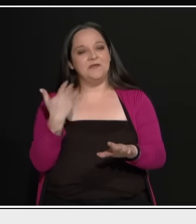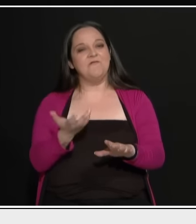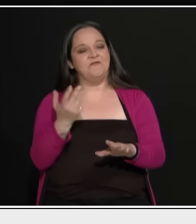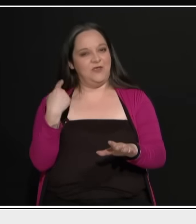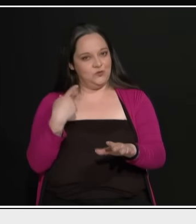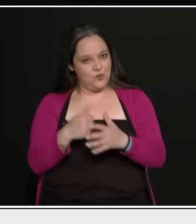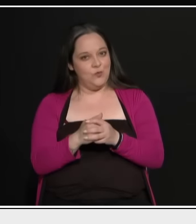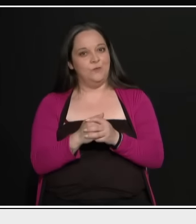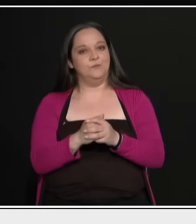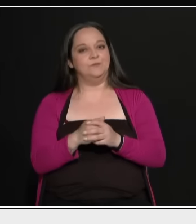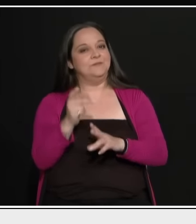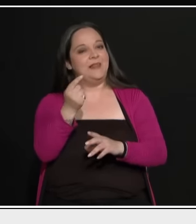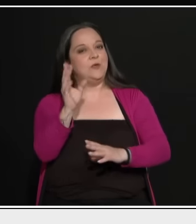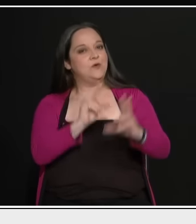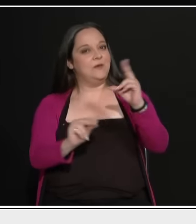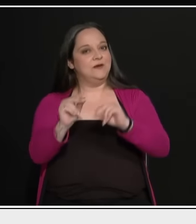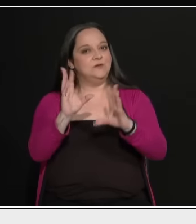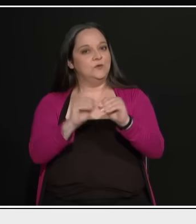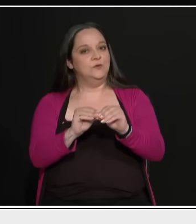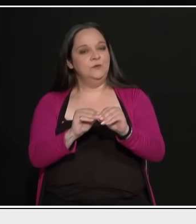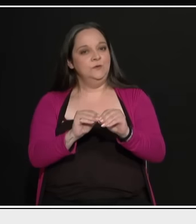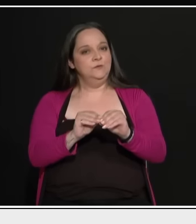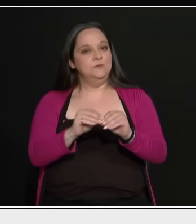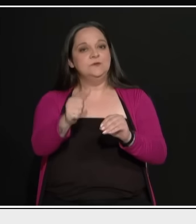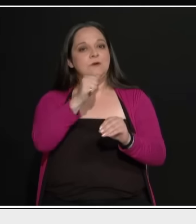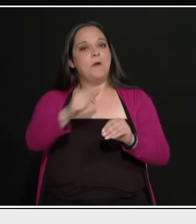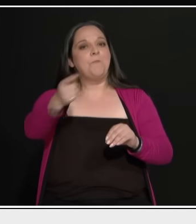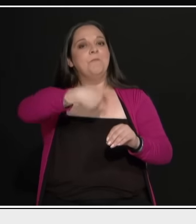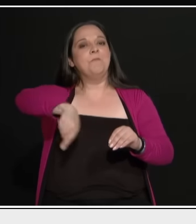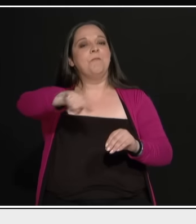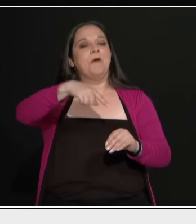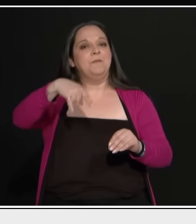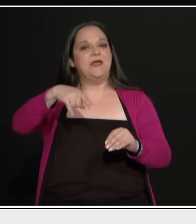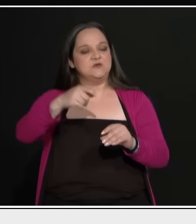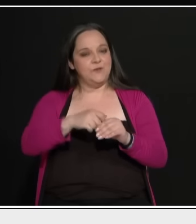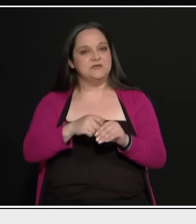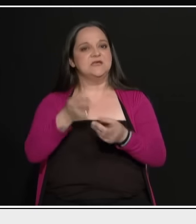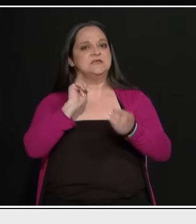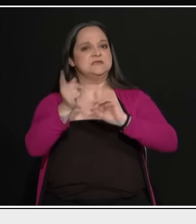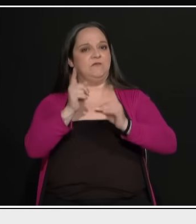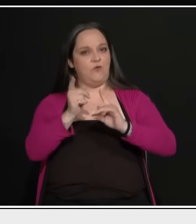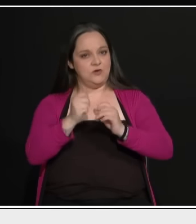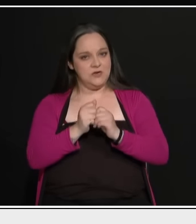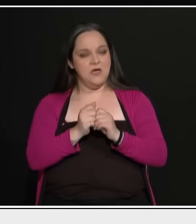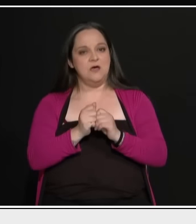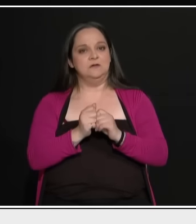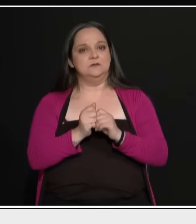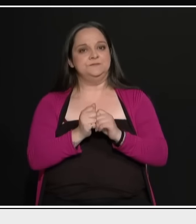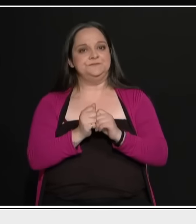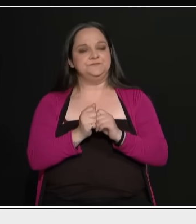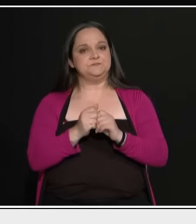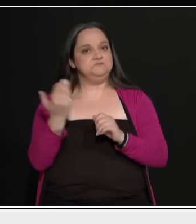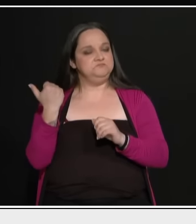Θέλω λίγο να συζητήσουμε το κομμάτι πρέσπες. Συμφωνία των Πρεσπών. Έχατε συγκεκριμένη θέση ως κόμμα όταν